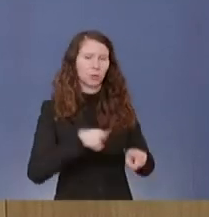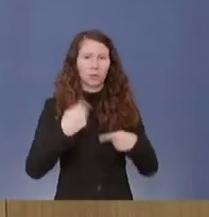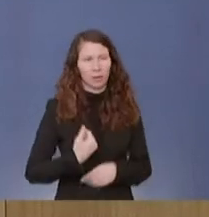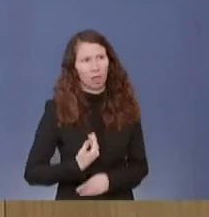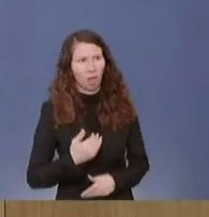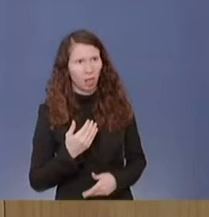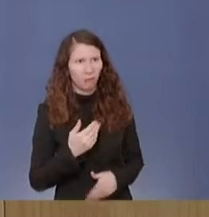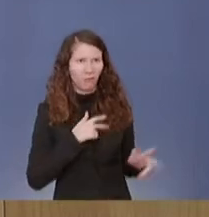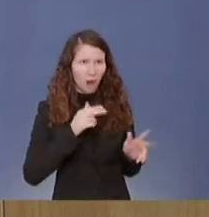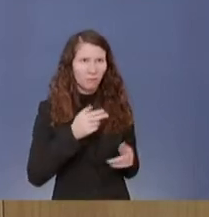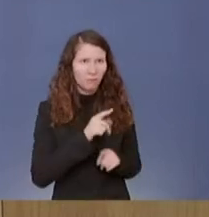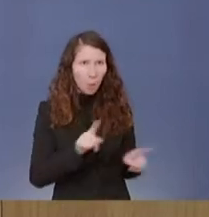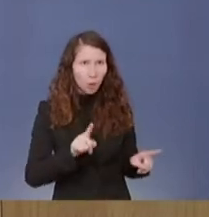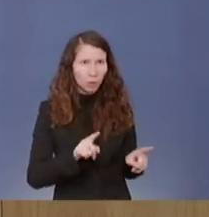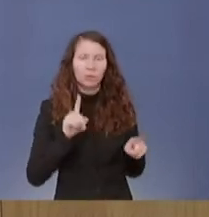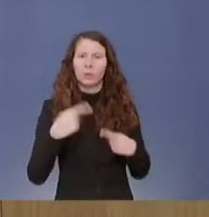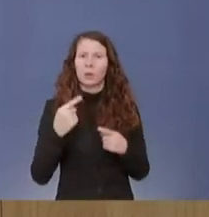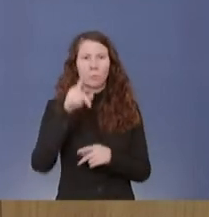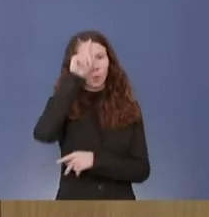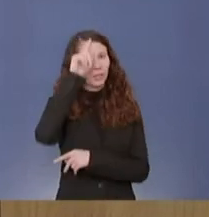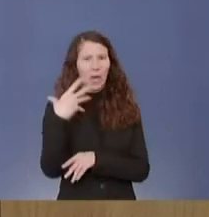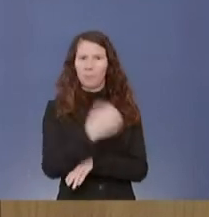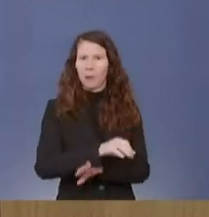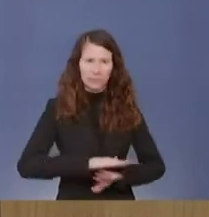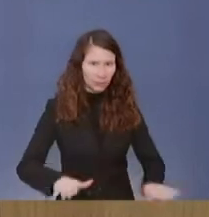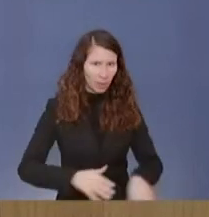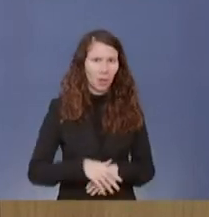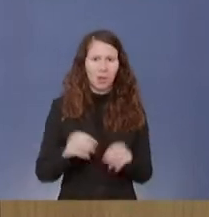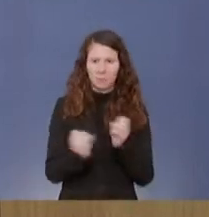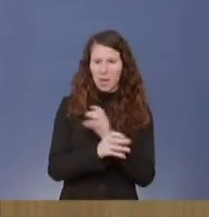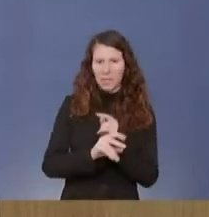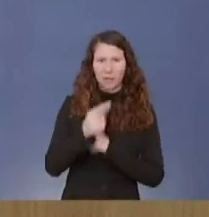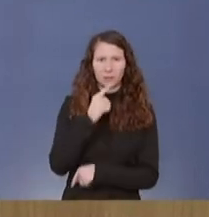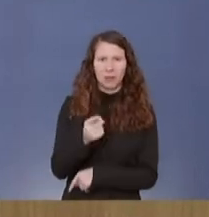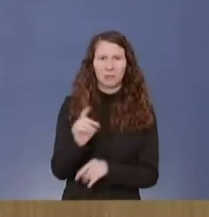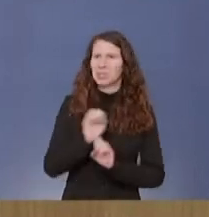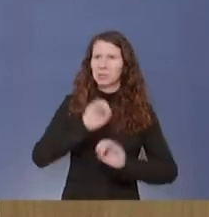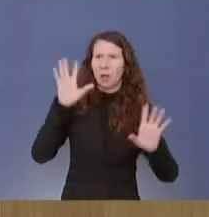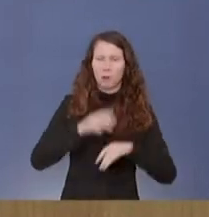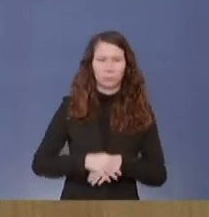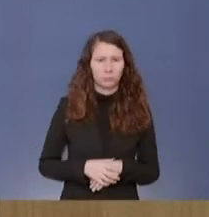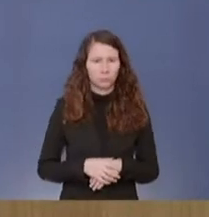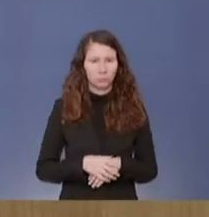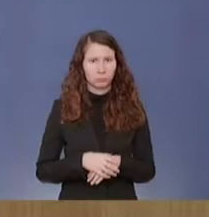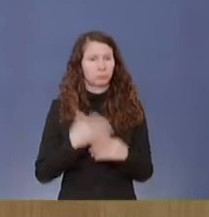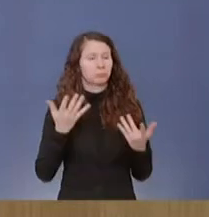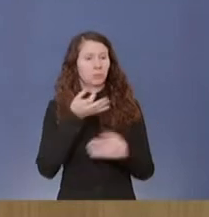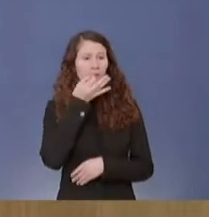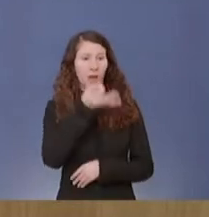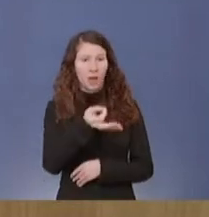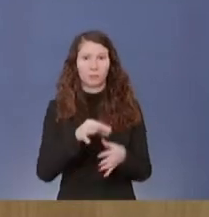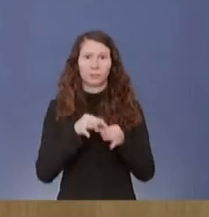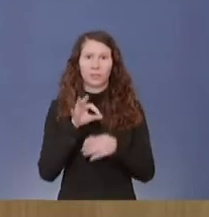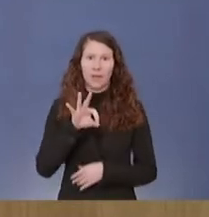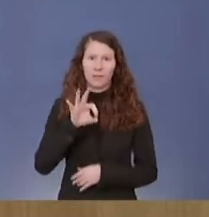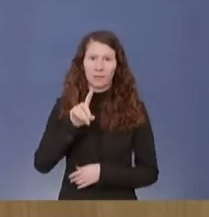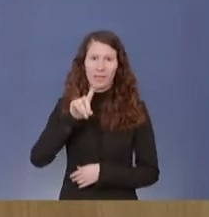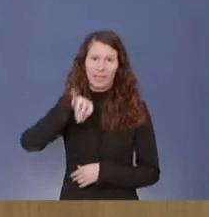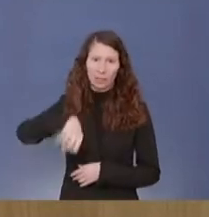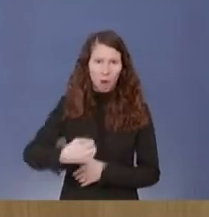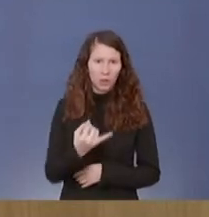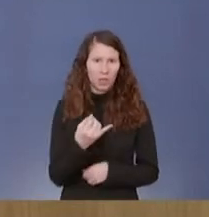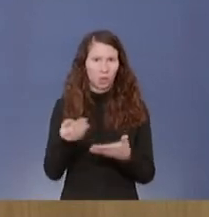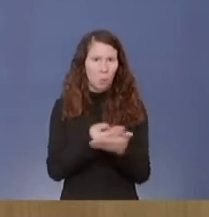hat die Polizei nicht mehr durchgegriffen. In den Medien hieß es, das sei unklar. Haben Sie da Erkenntnisse zum einen, wie das mit diesen FDJ-Symbolen